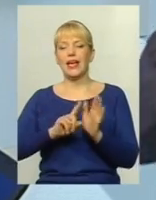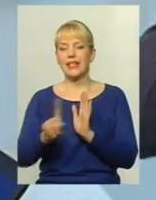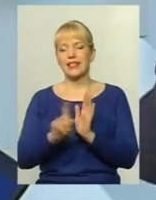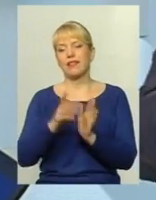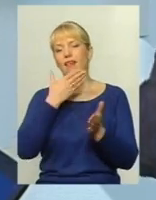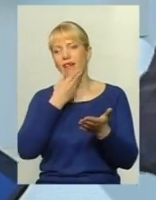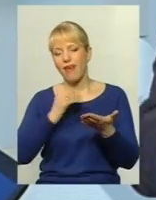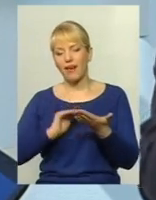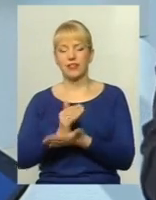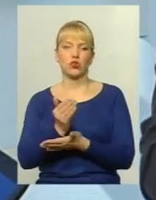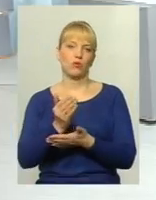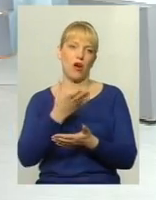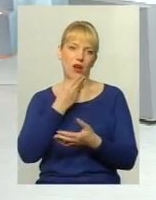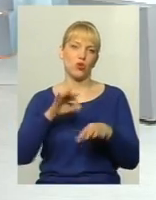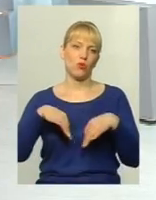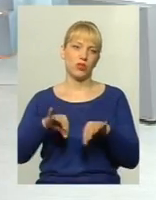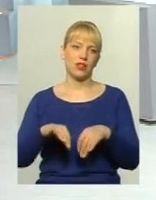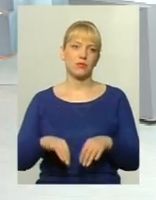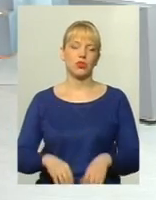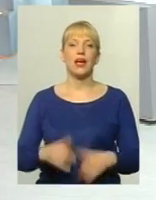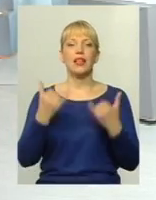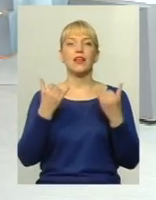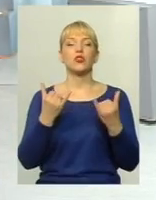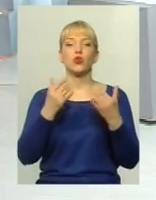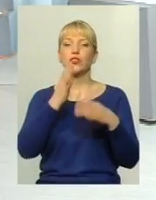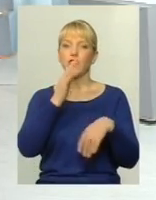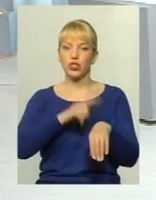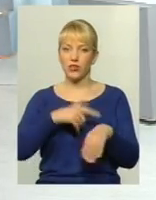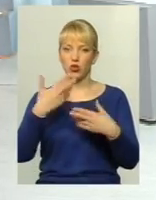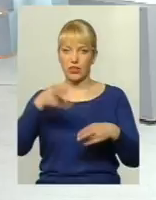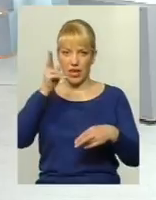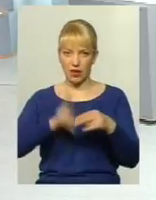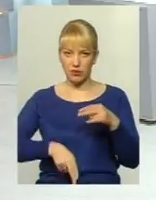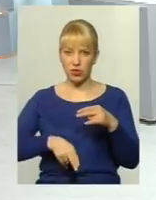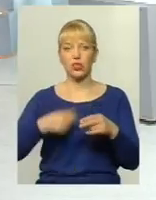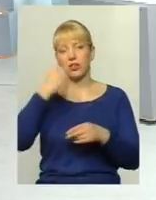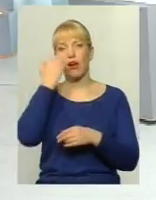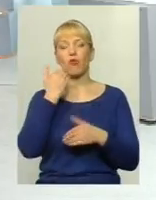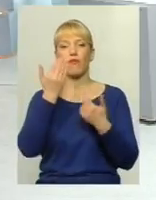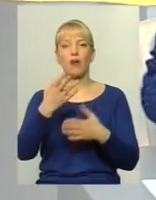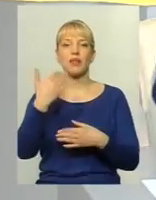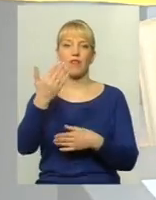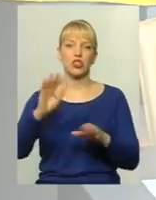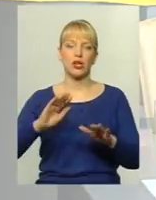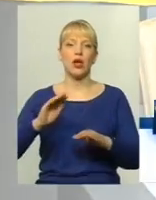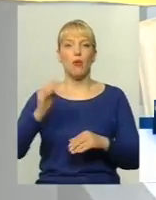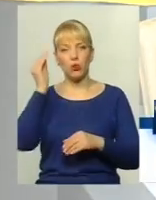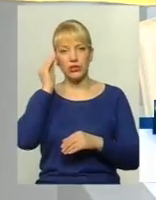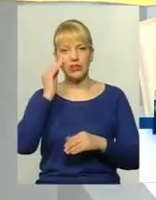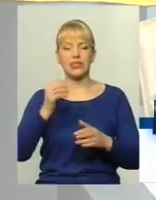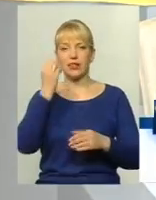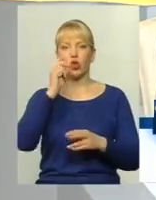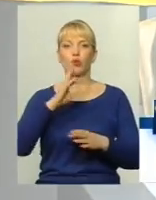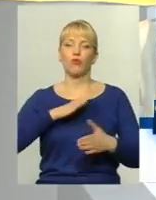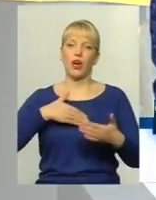на якісному, гарному, нормальному транспортну. Що ж, на сьогоднішній час наш уже вичерпаний. Дякую вам за ваші позиції, дякую всім, хто був